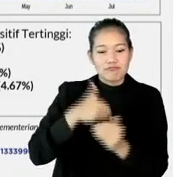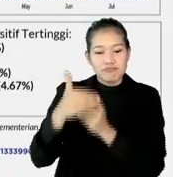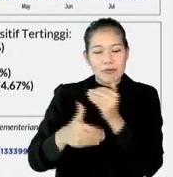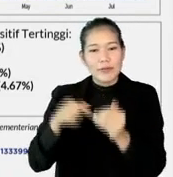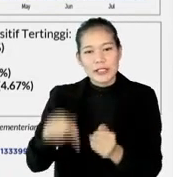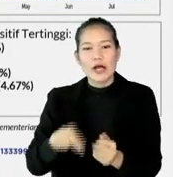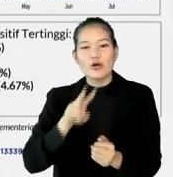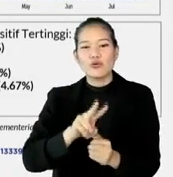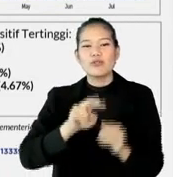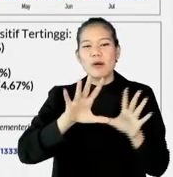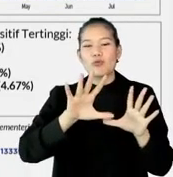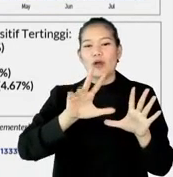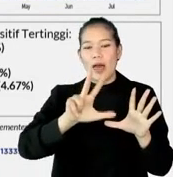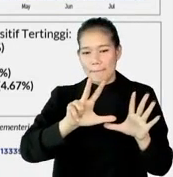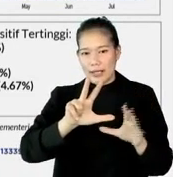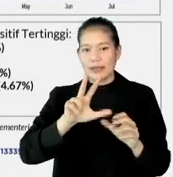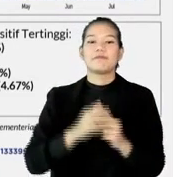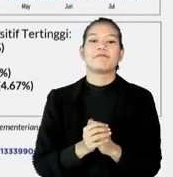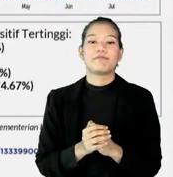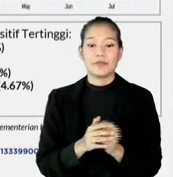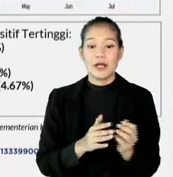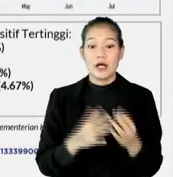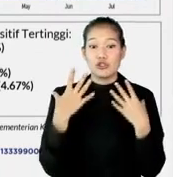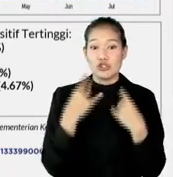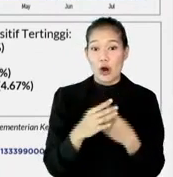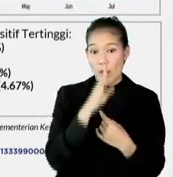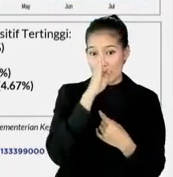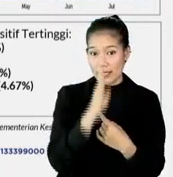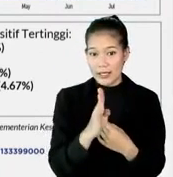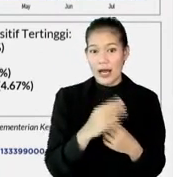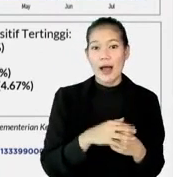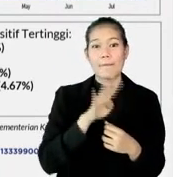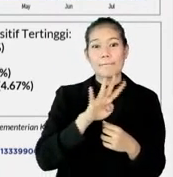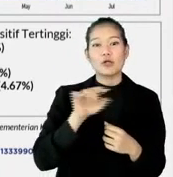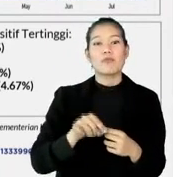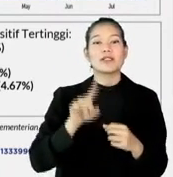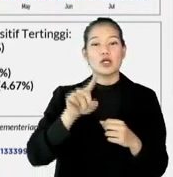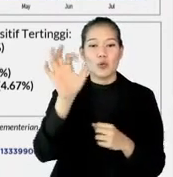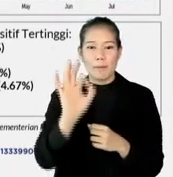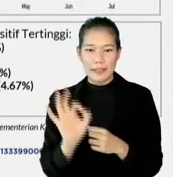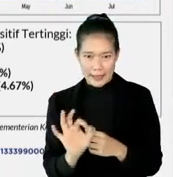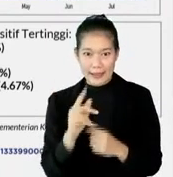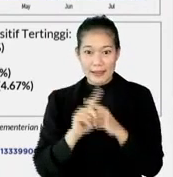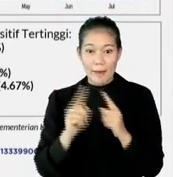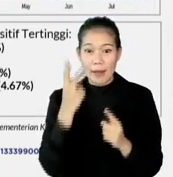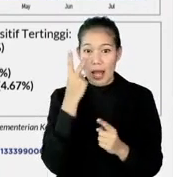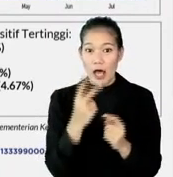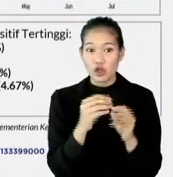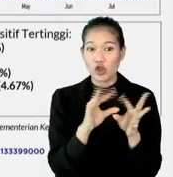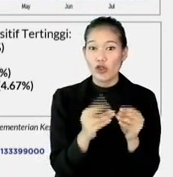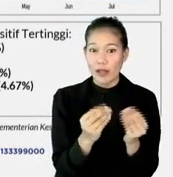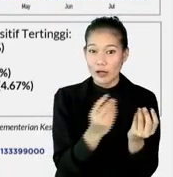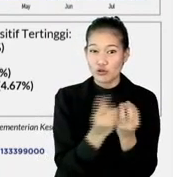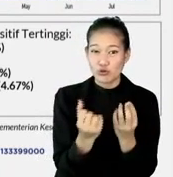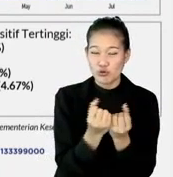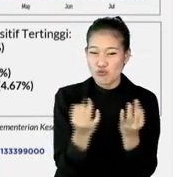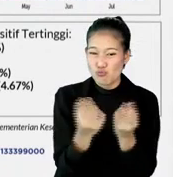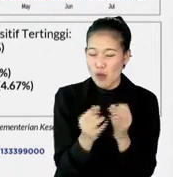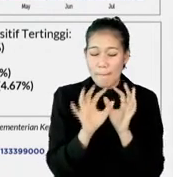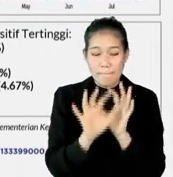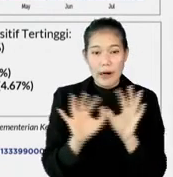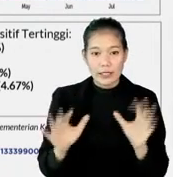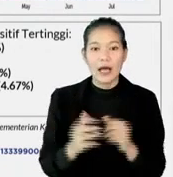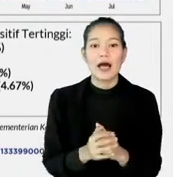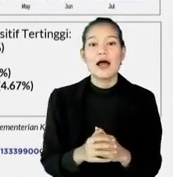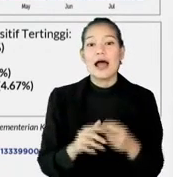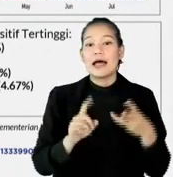258. Kemudian peringkat kedua adalah Jawa Tengah naiknya 4,1 persen tapi secara angka lumayan besar gitu. Kemudian